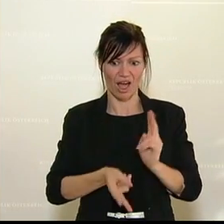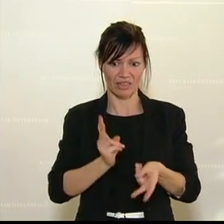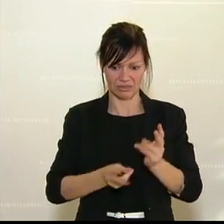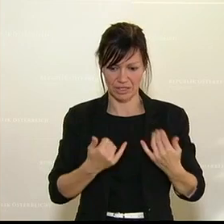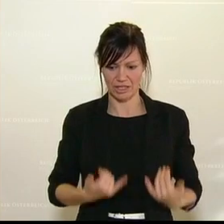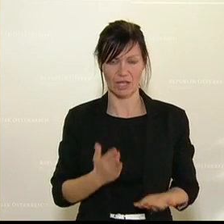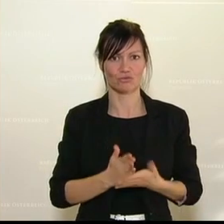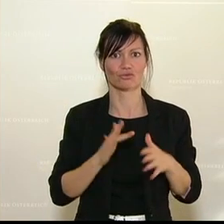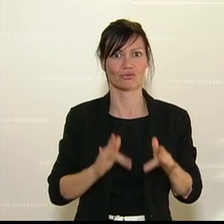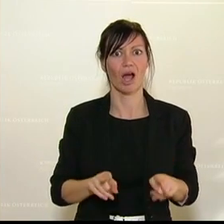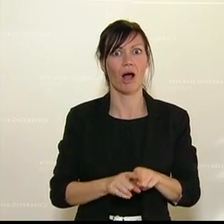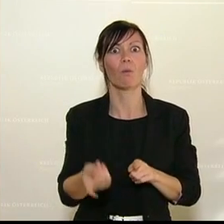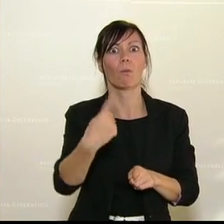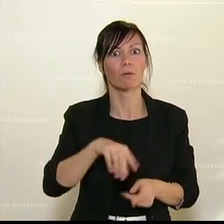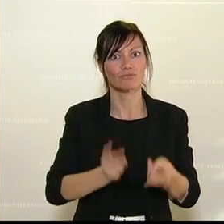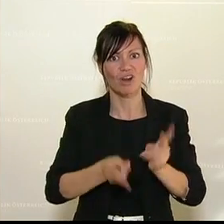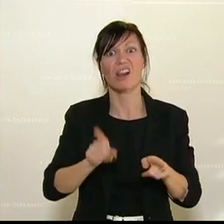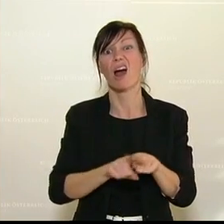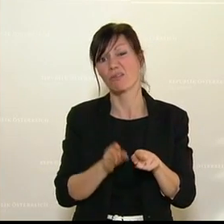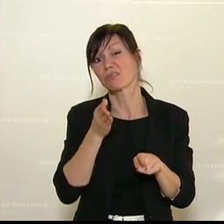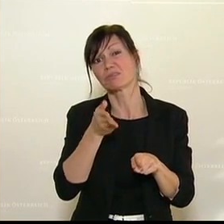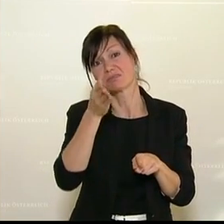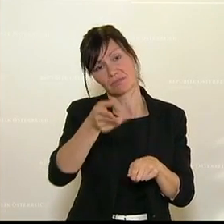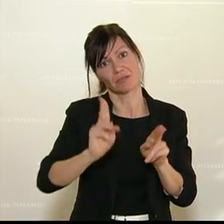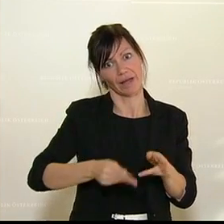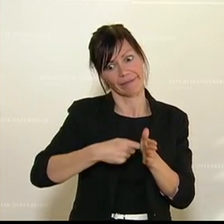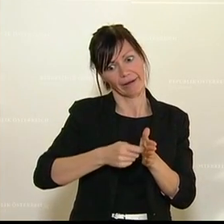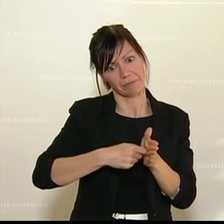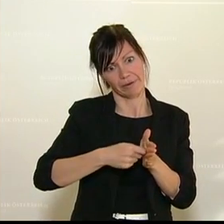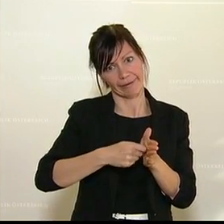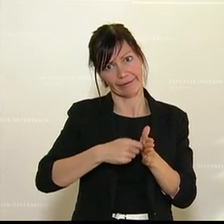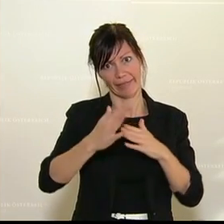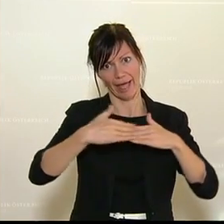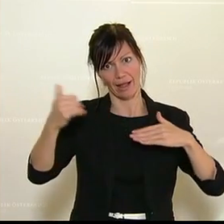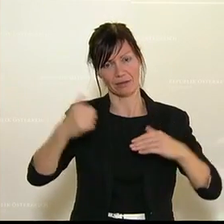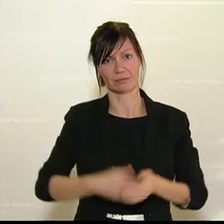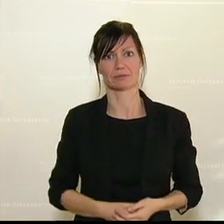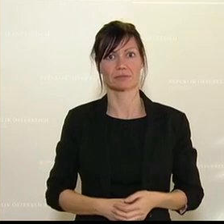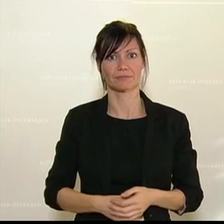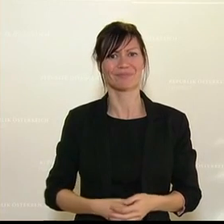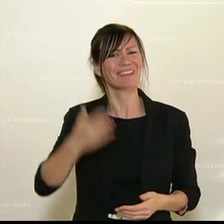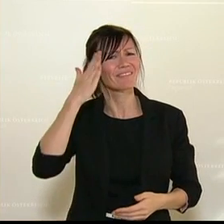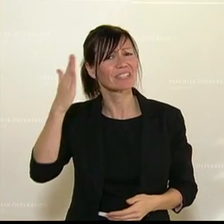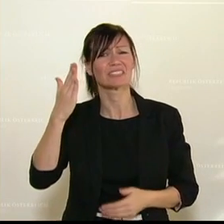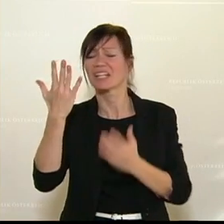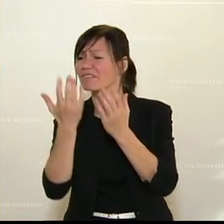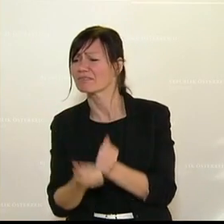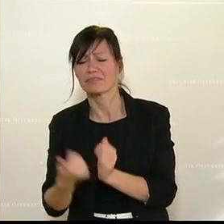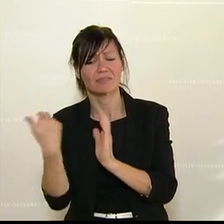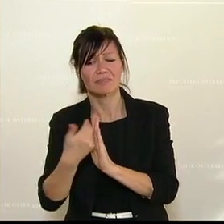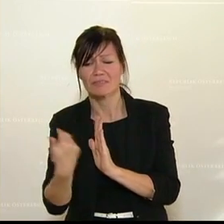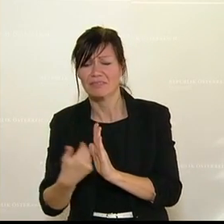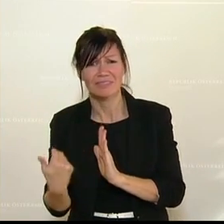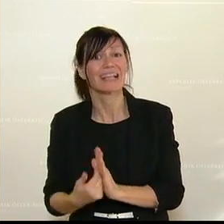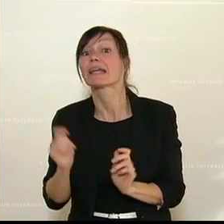entstehen werden, auch tatsächlich wieder repariert werden können. Entgegen jeder wissenschaftlichen Evidenz, der Herr